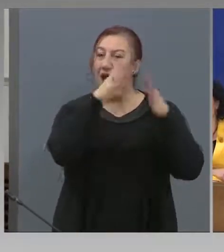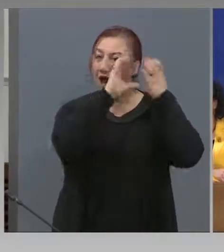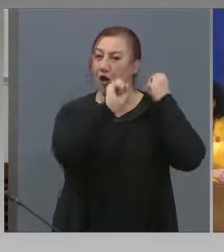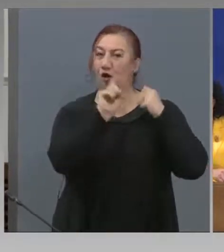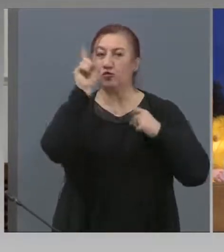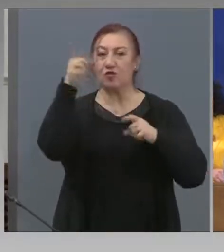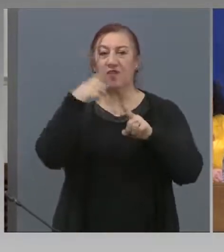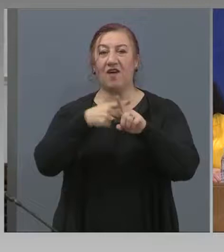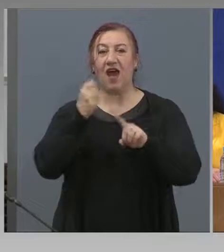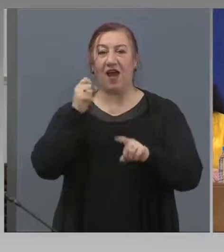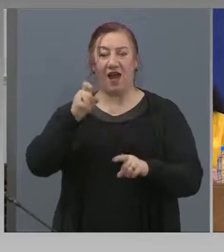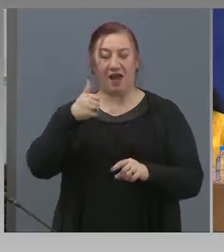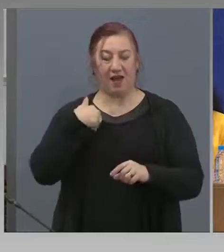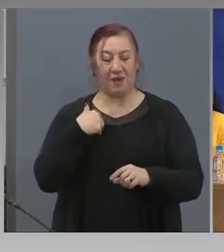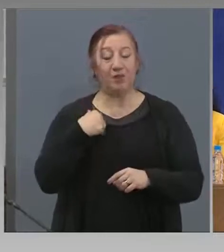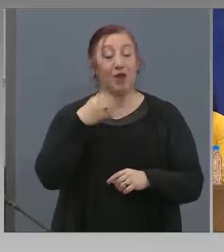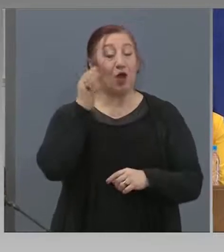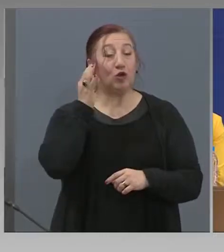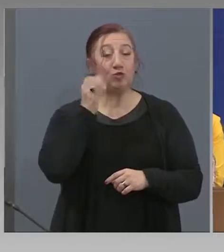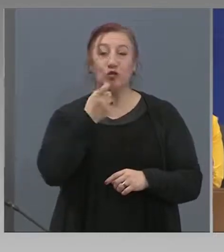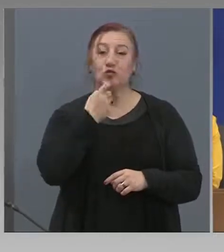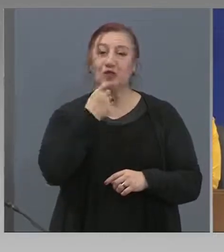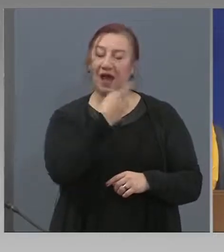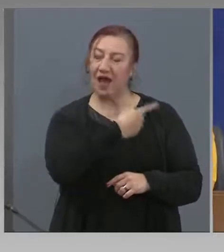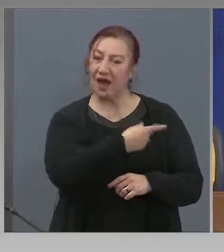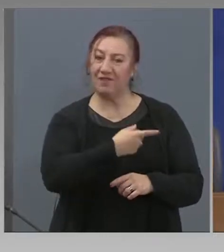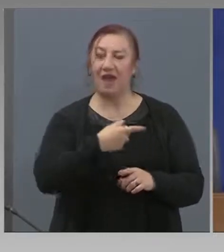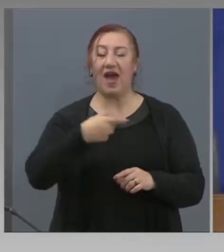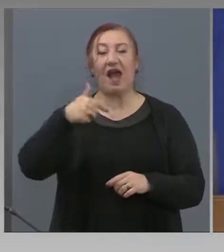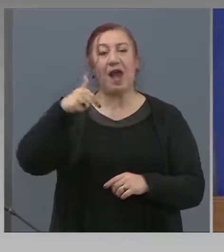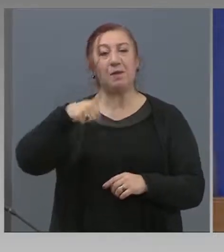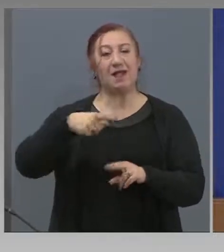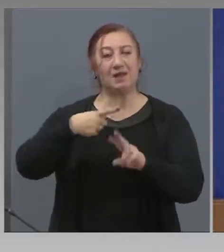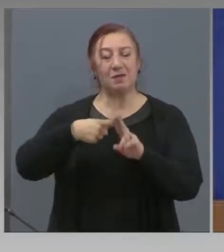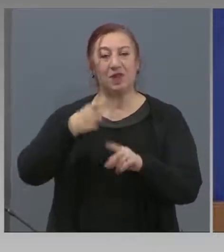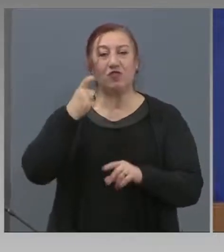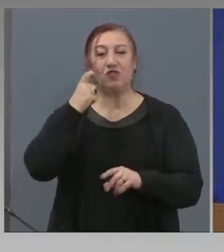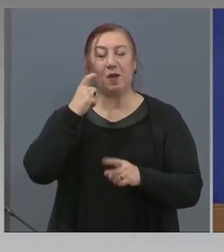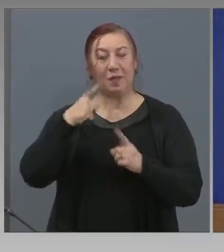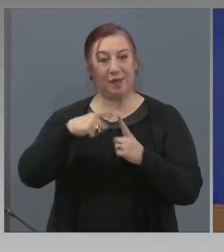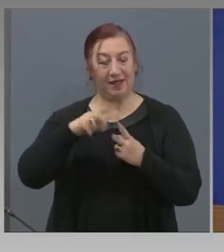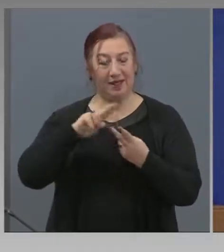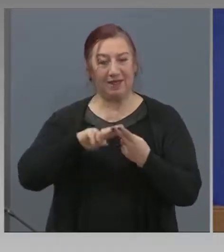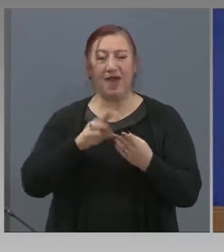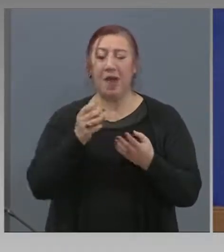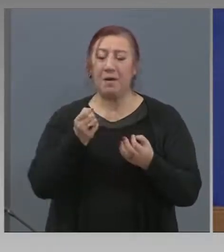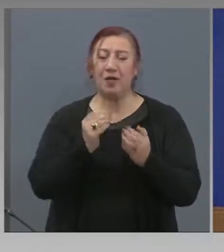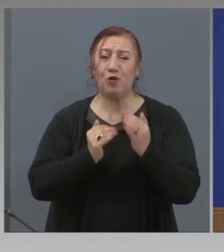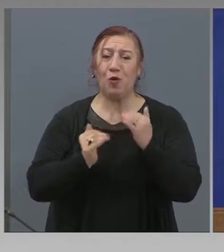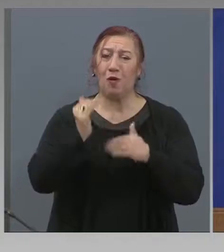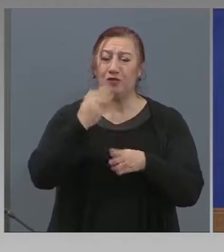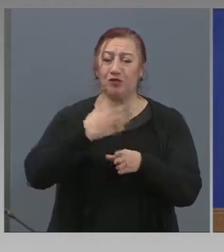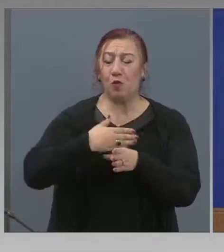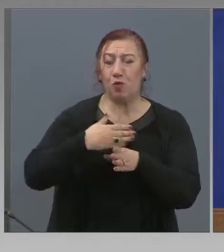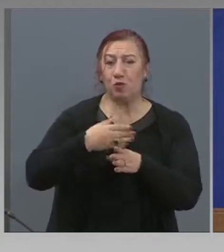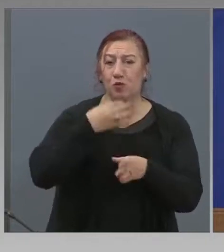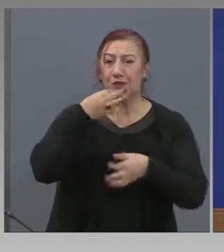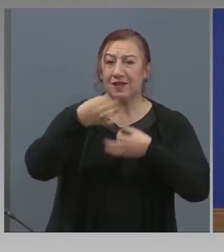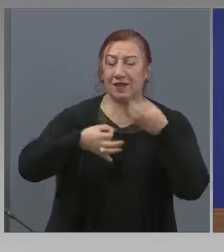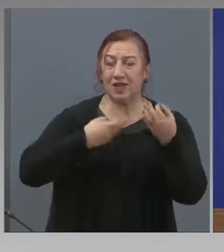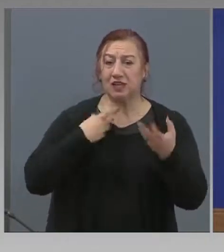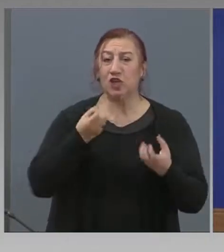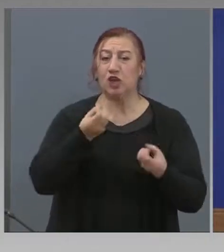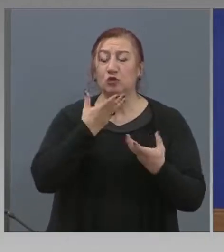Да, заповядайте. Госпожо Захариева, Габриела Наплатанова, Битиви, бихте ли казали малко повече подробности по случая с нашия